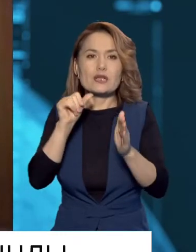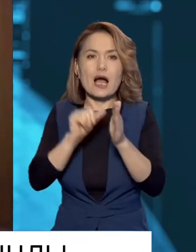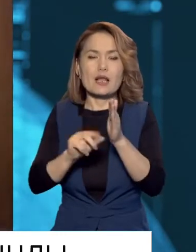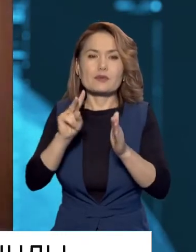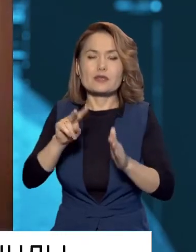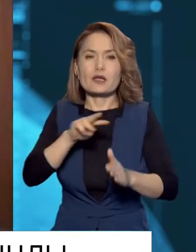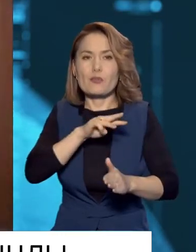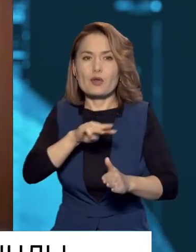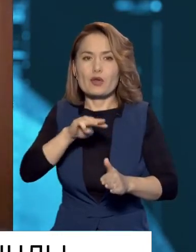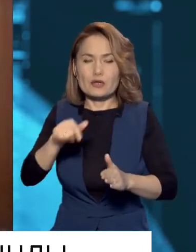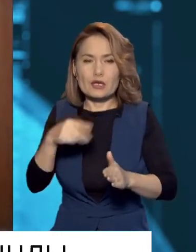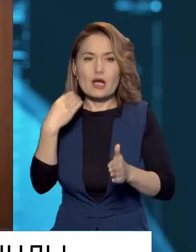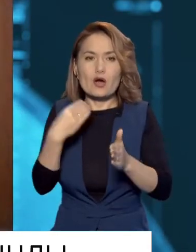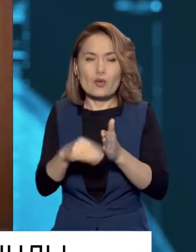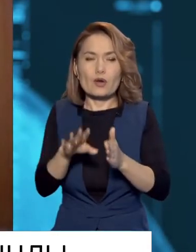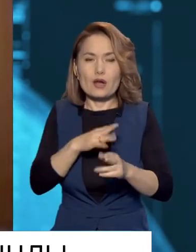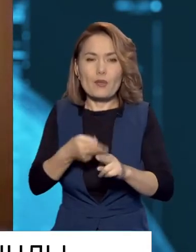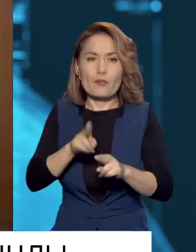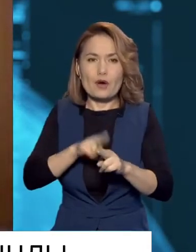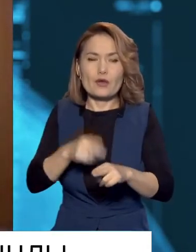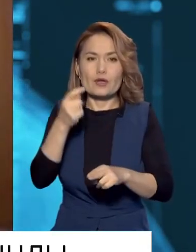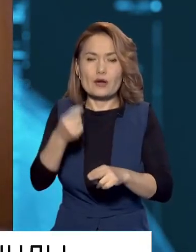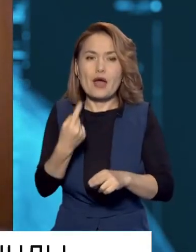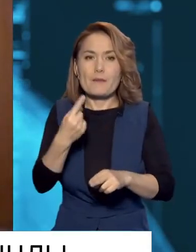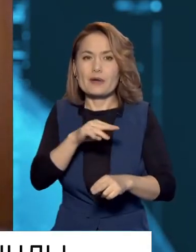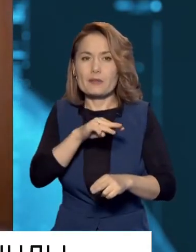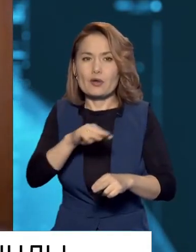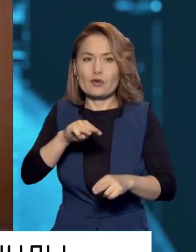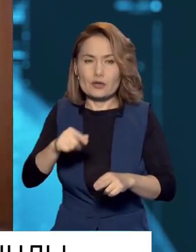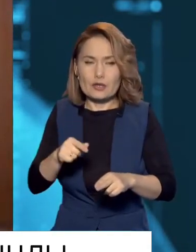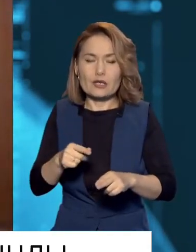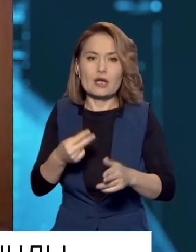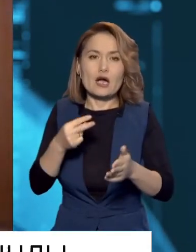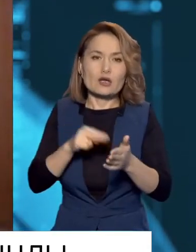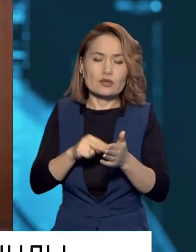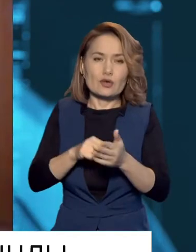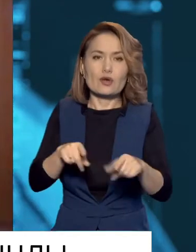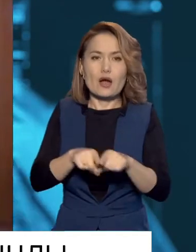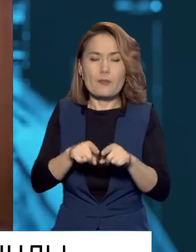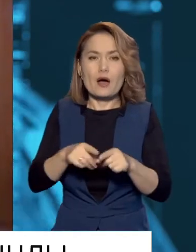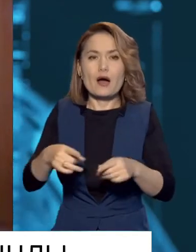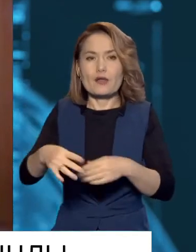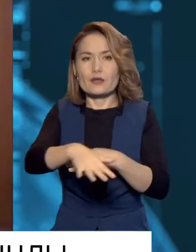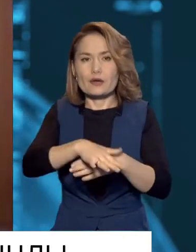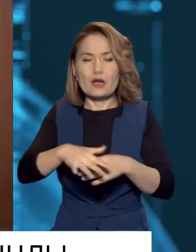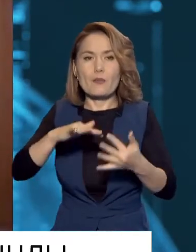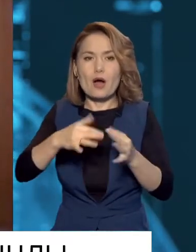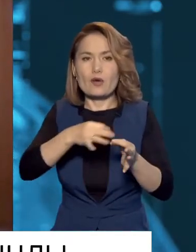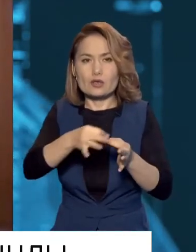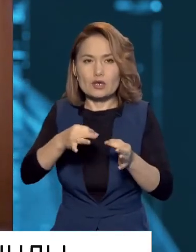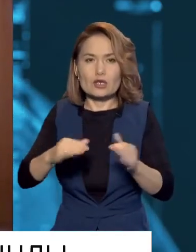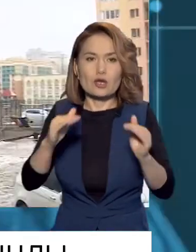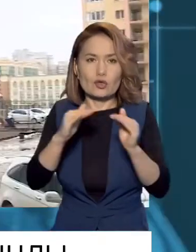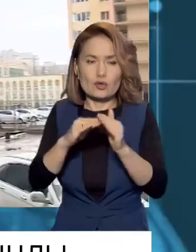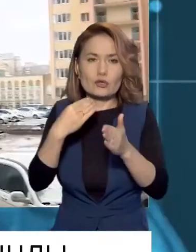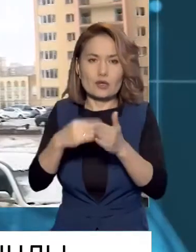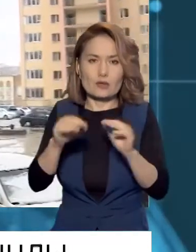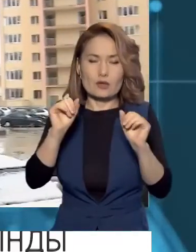миллион 400 мін тенгеге сатып алынған. Ең арзаны 1 миллион тенгеге жоқ. Бұл аудан орталығында немесе ауылдық жерде болуы мүмкін.